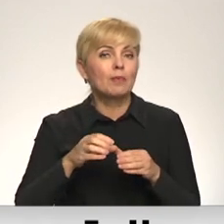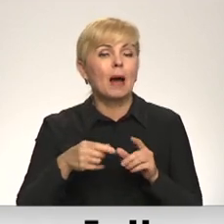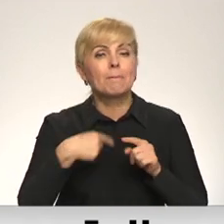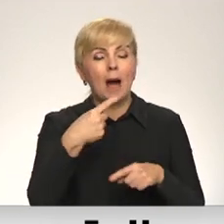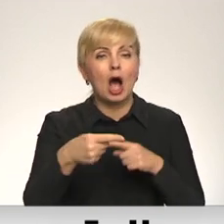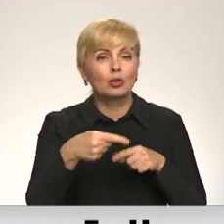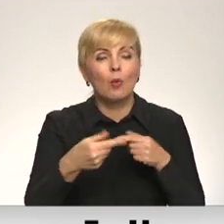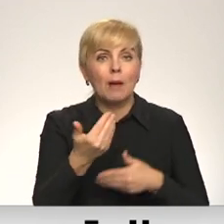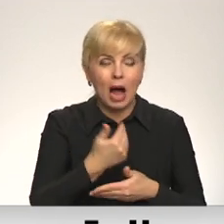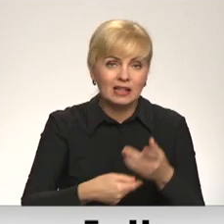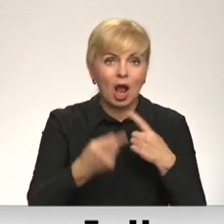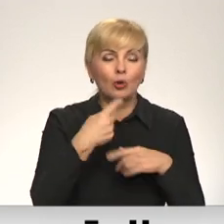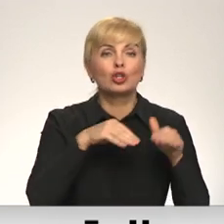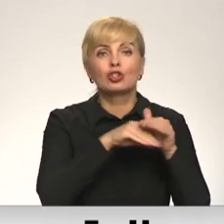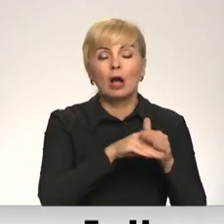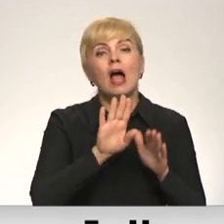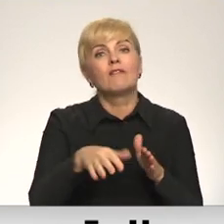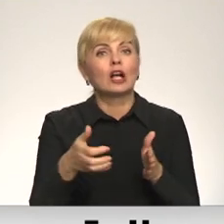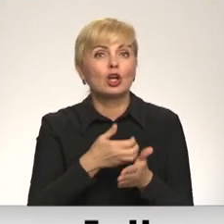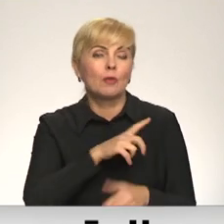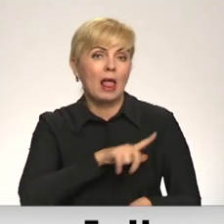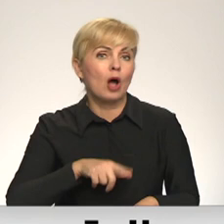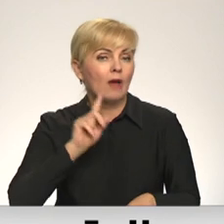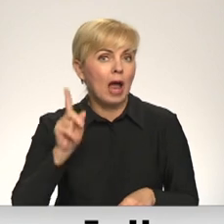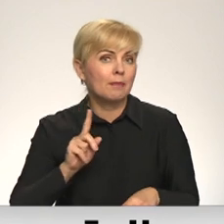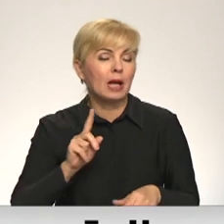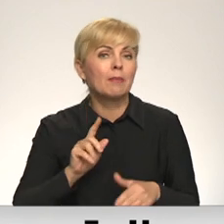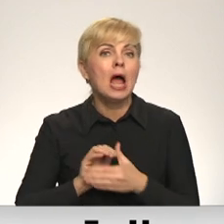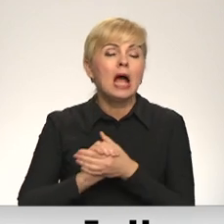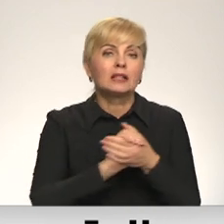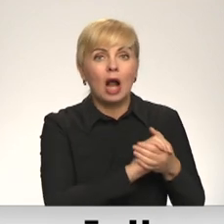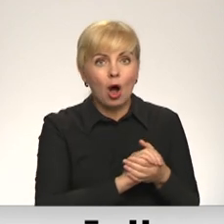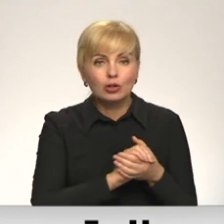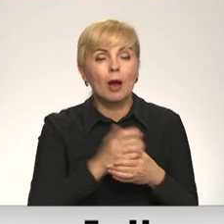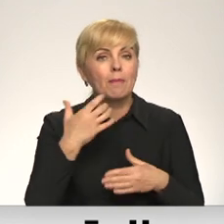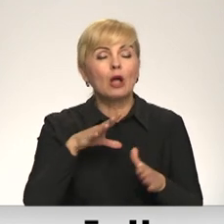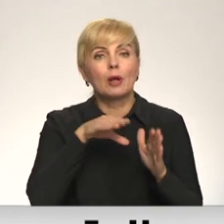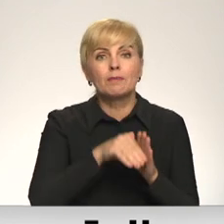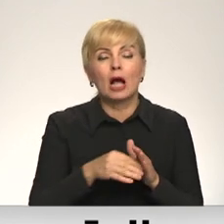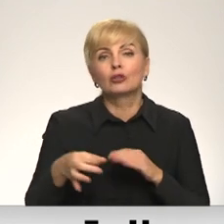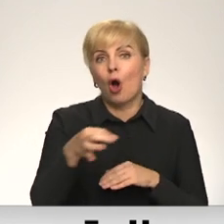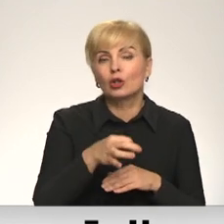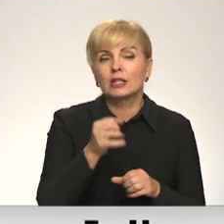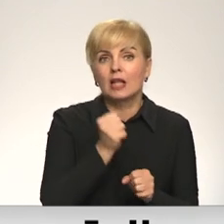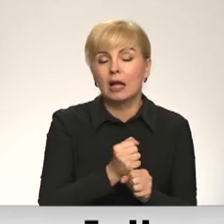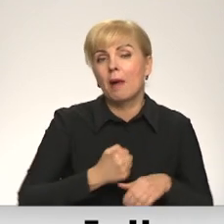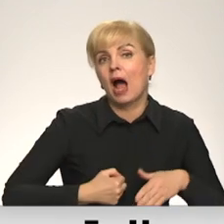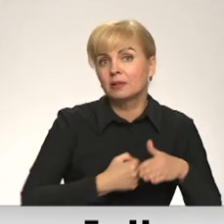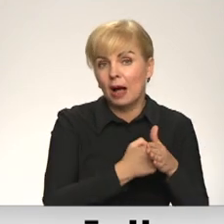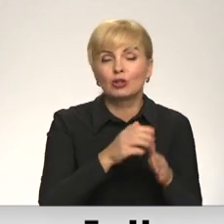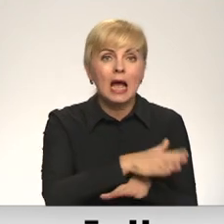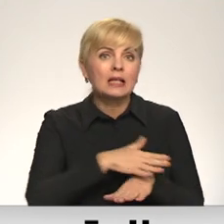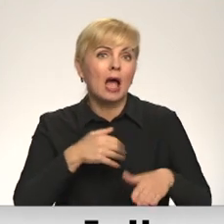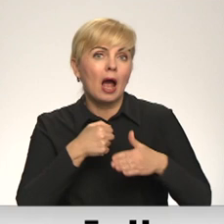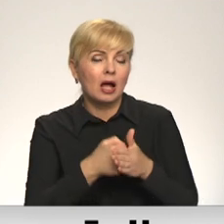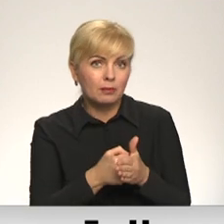un saglabāšana. Tāpat tos varēs izmantot Latvijas ebreja draudža un kopiena padomē ietilstošu organizāciju darba atbalstam. Sējums